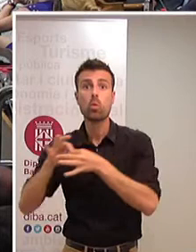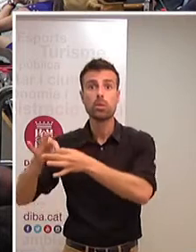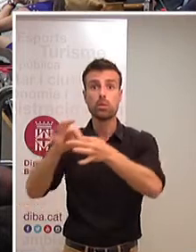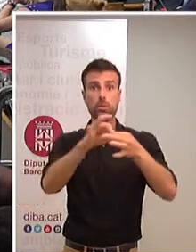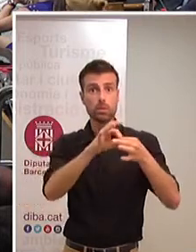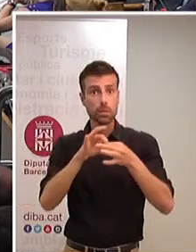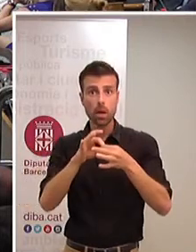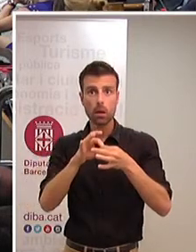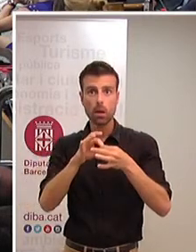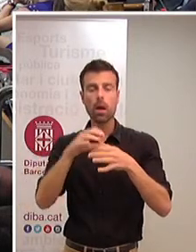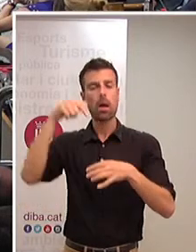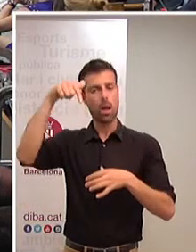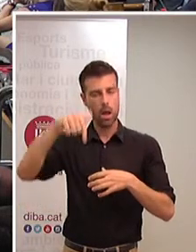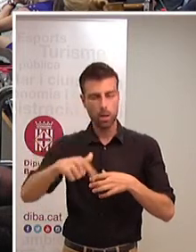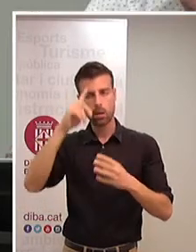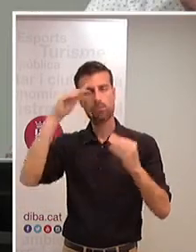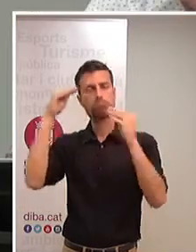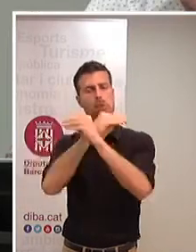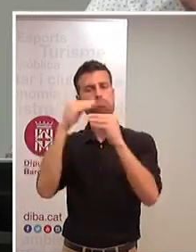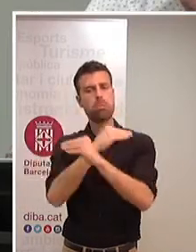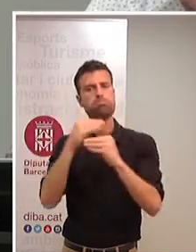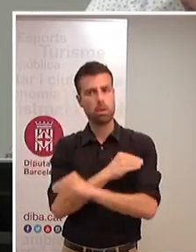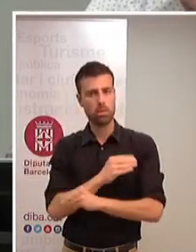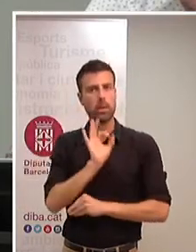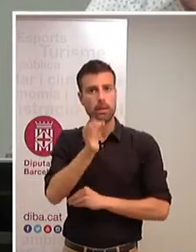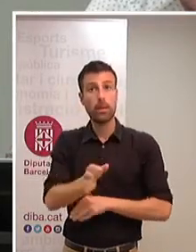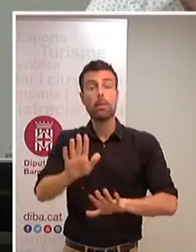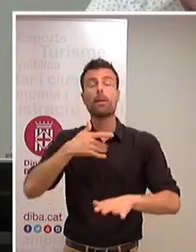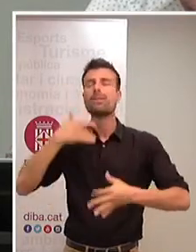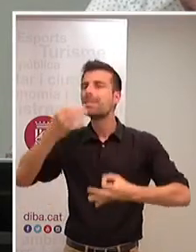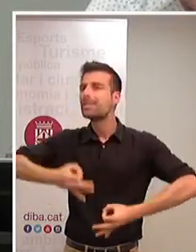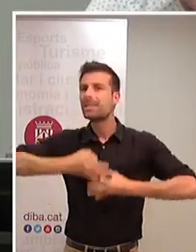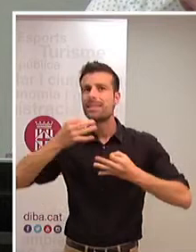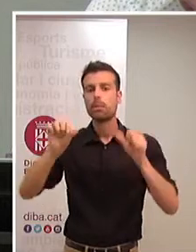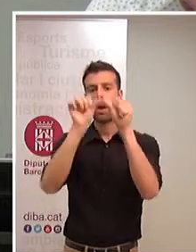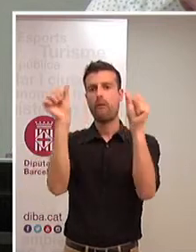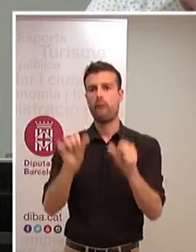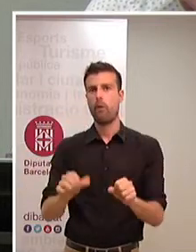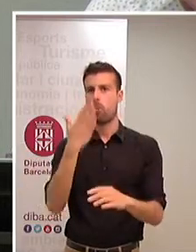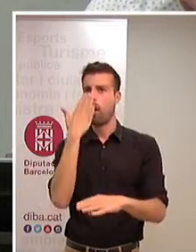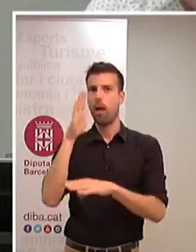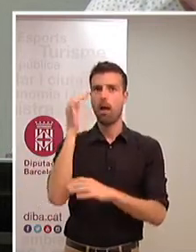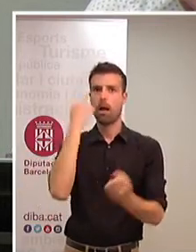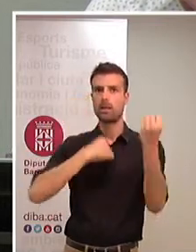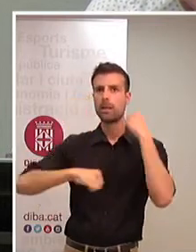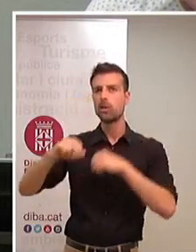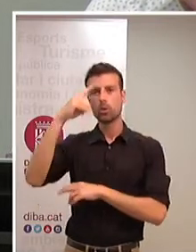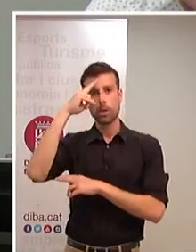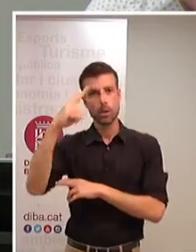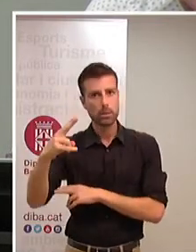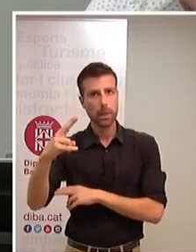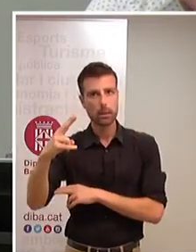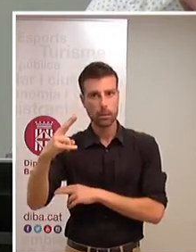poder discrepar sempre des d'aquesta forma de respecte